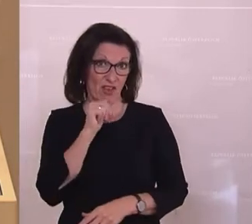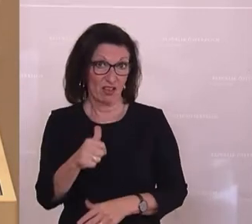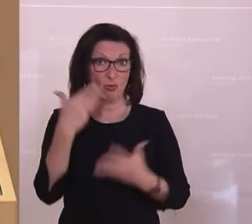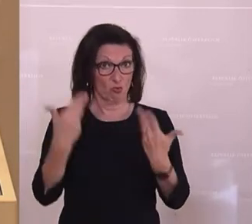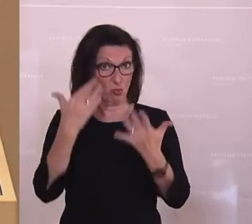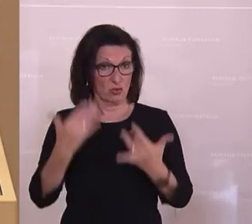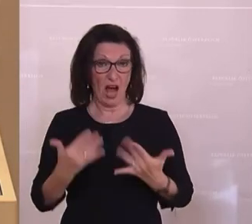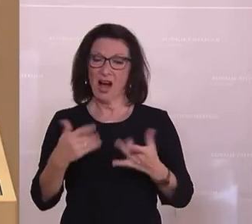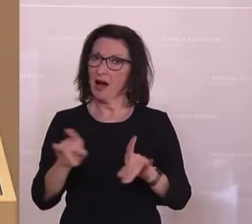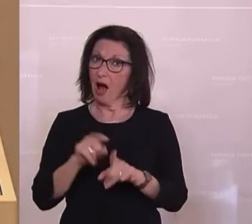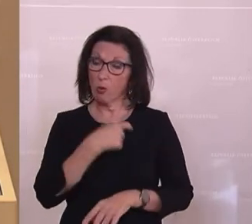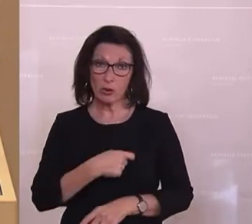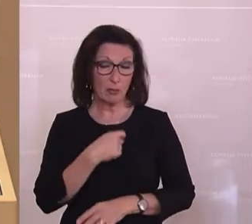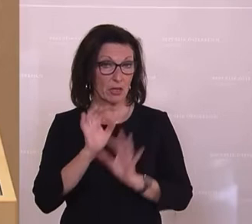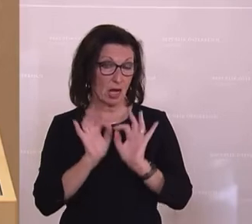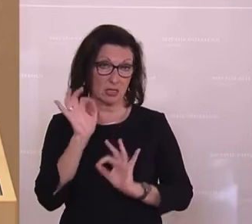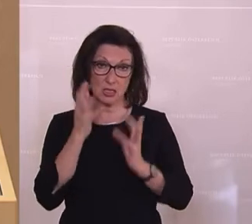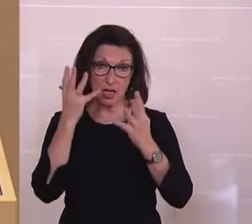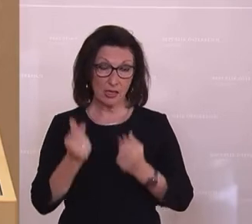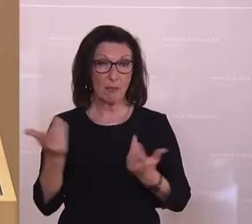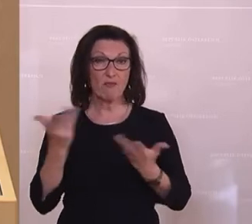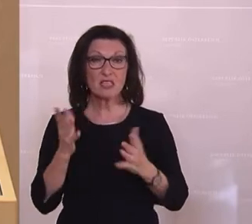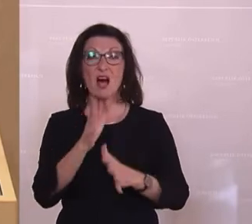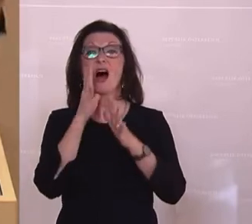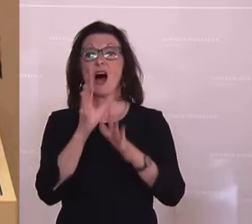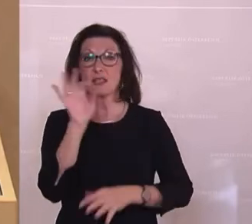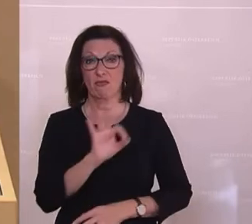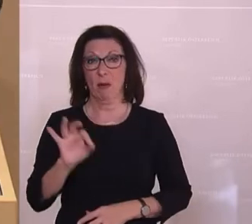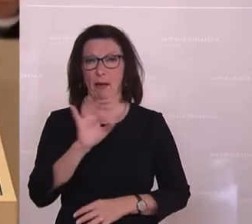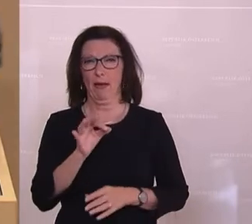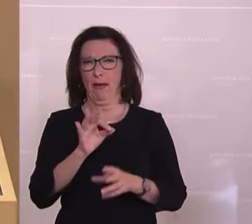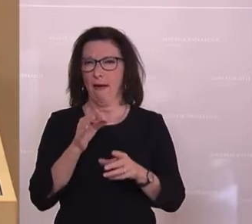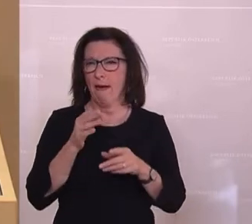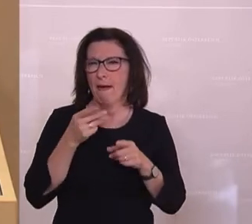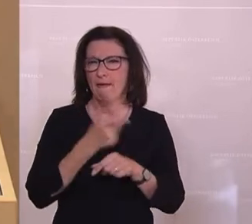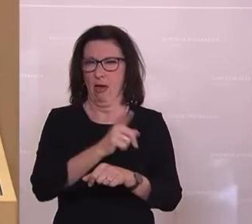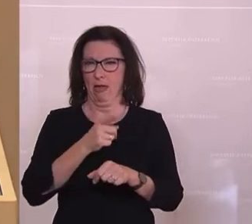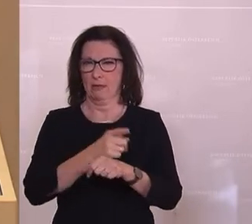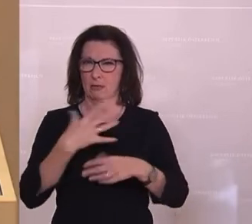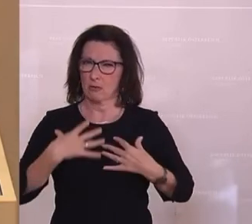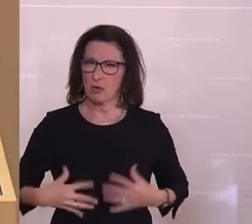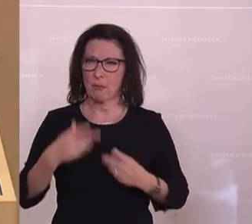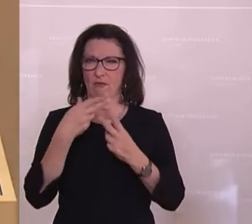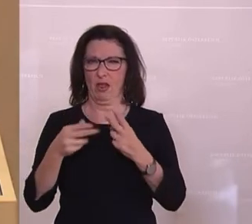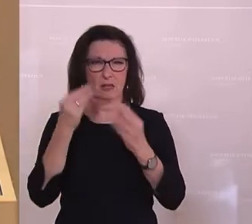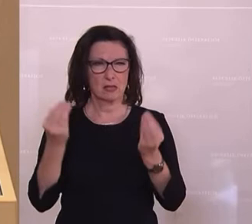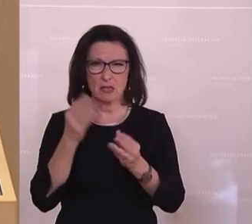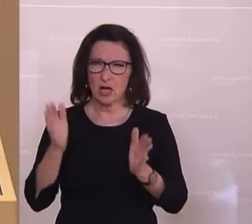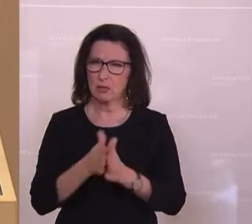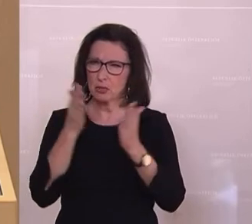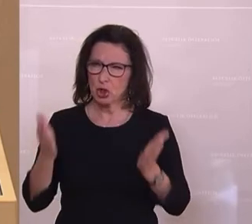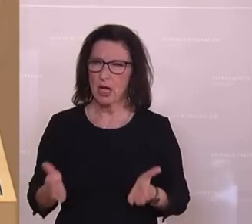Und auch die Kriminalstatistik weiß aus, dass die Hassverbrechen, nämlich Verhetzung, Körperverletzungen, Sachbeschädigungen,